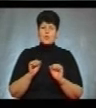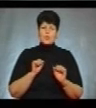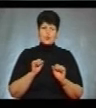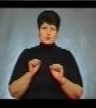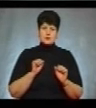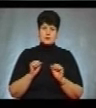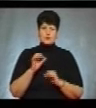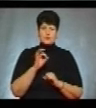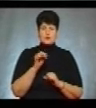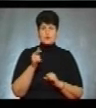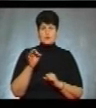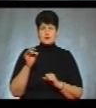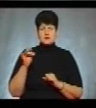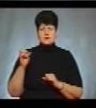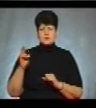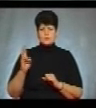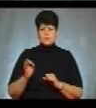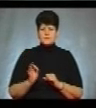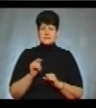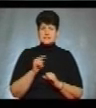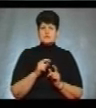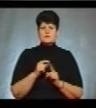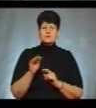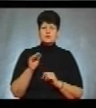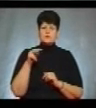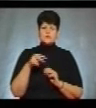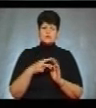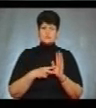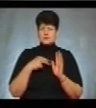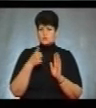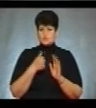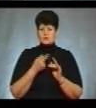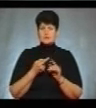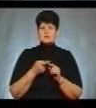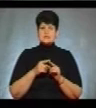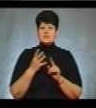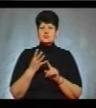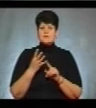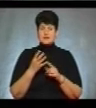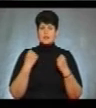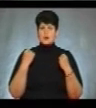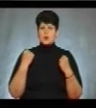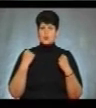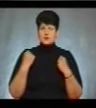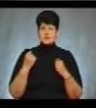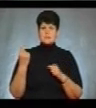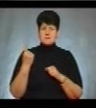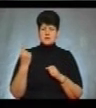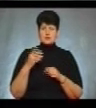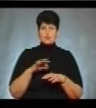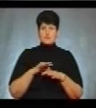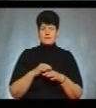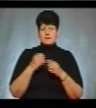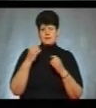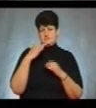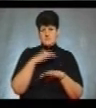поколінь» Ольга Гордієнко. За її словами, з жовтня 2017 року це четверта руханка і перша, яку провели просто